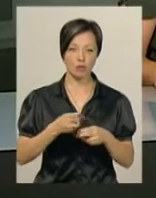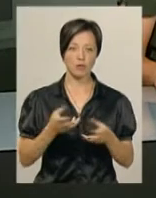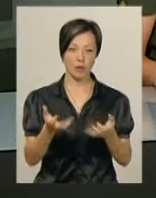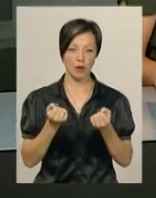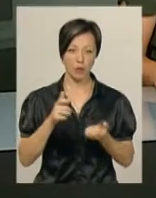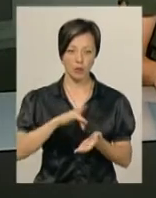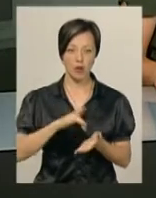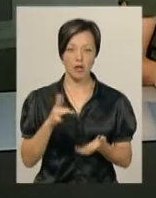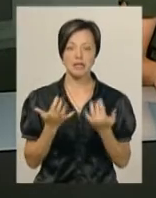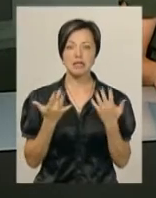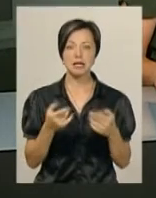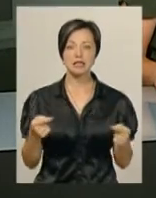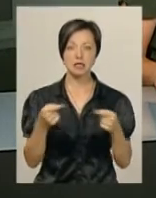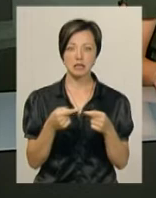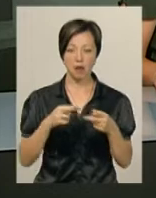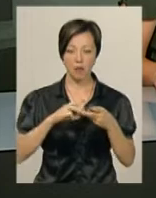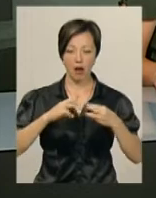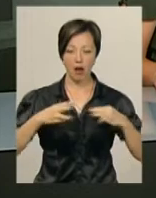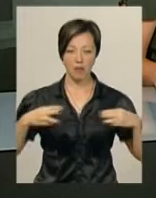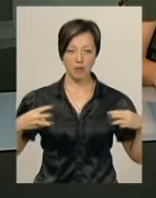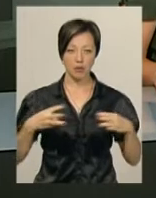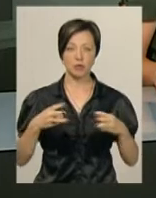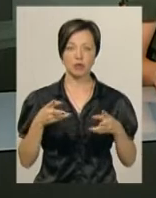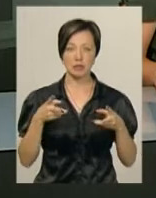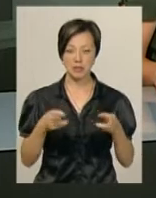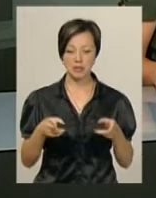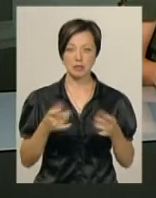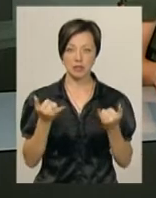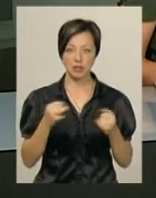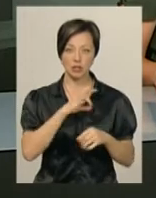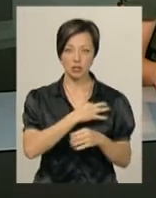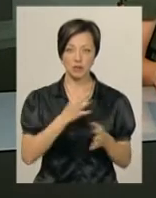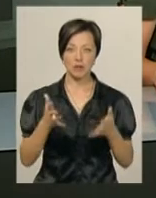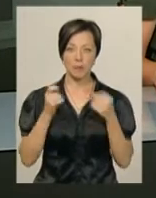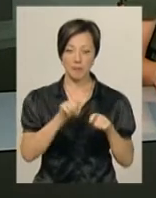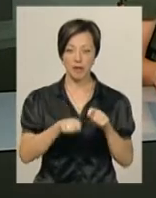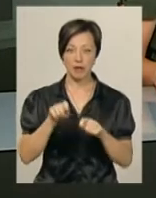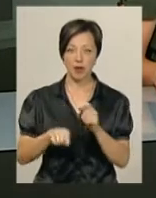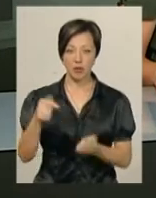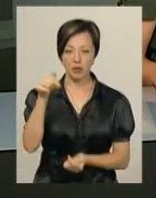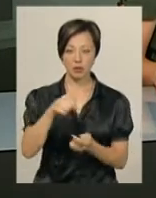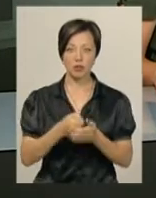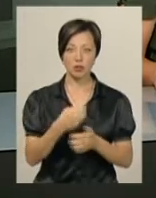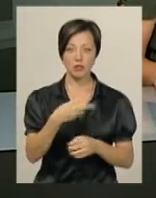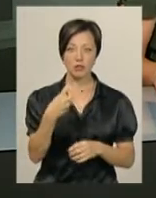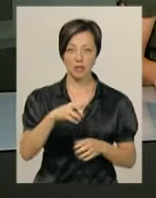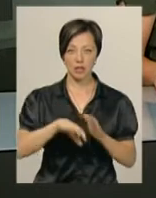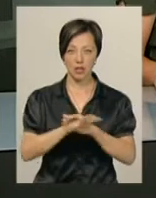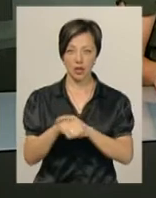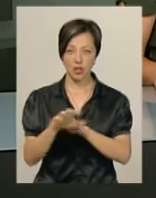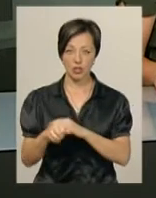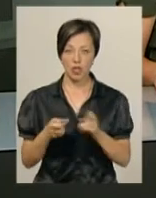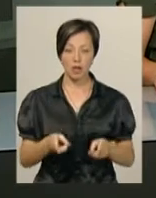металу. Скільки саме кабелю підлітки зрізали, слідчі встановлюють. Наразі перевіряють їхню причетність до 20 крадіжок.